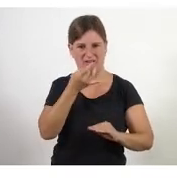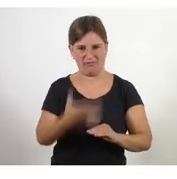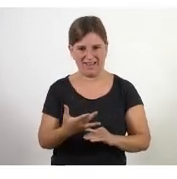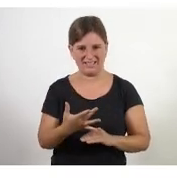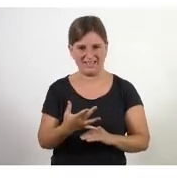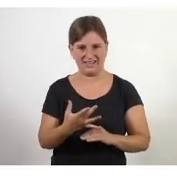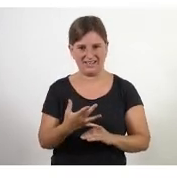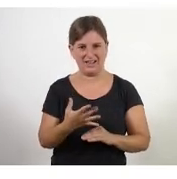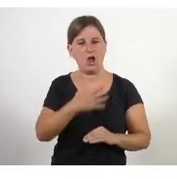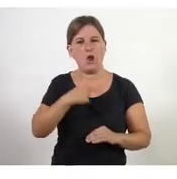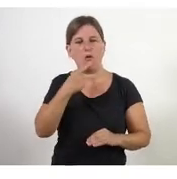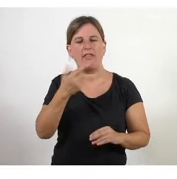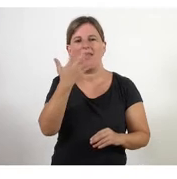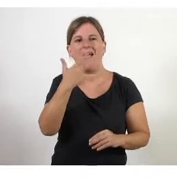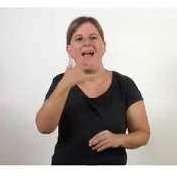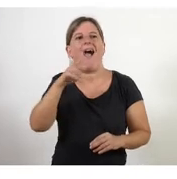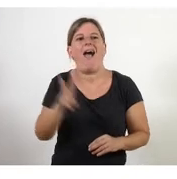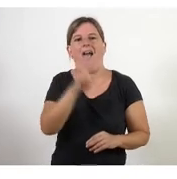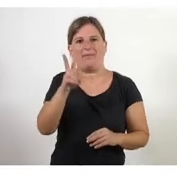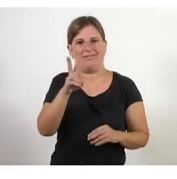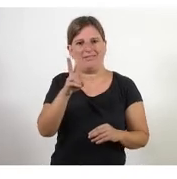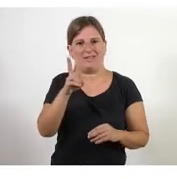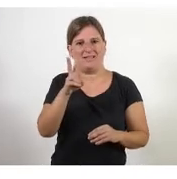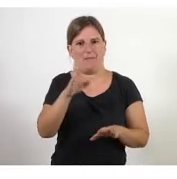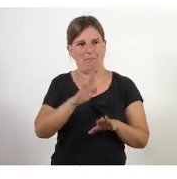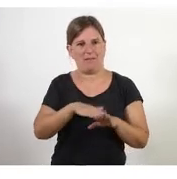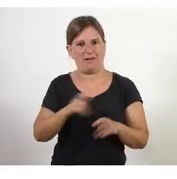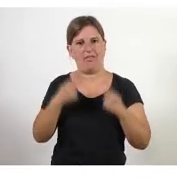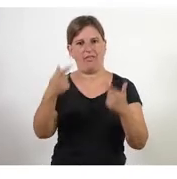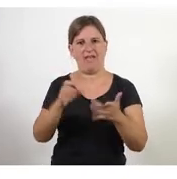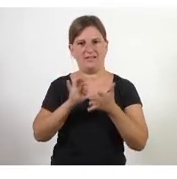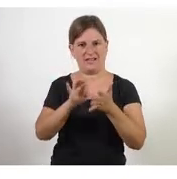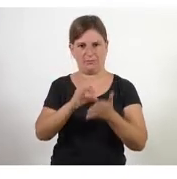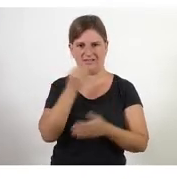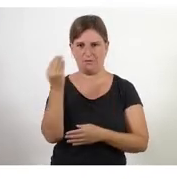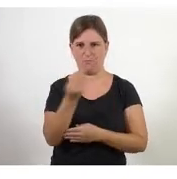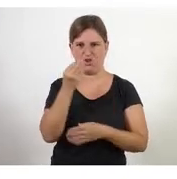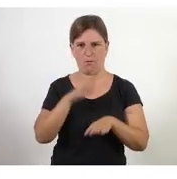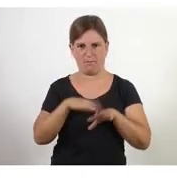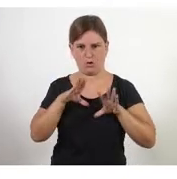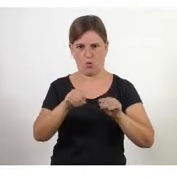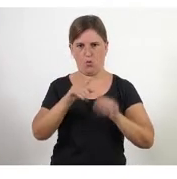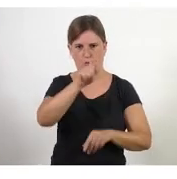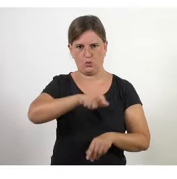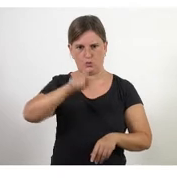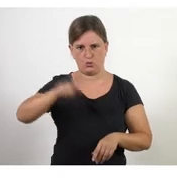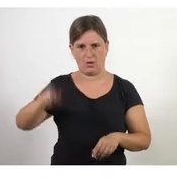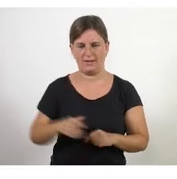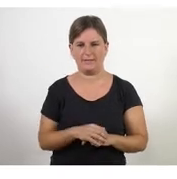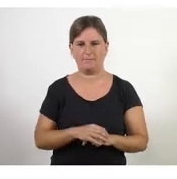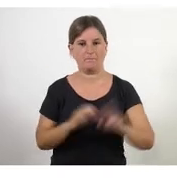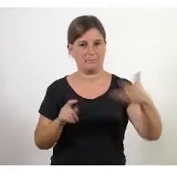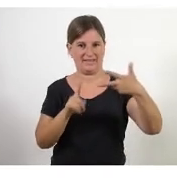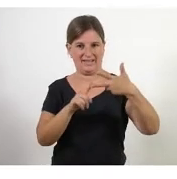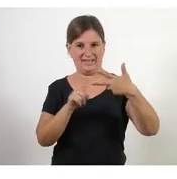un avantatge per poder donar uns millors serveis als nostres usuaris principi número 3